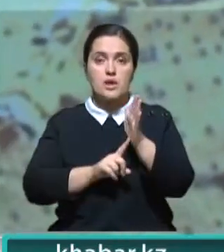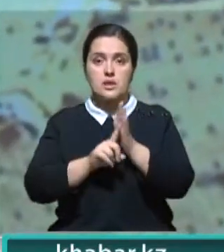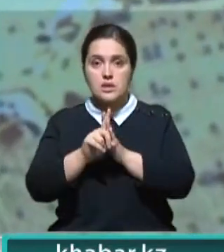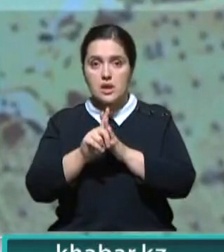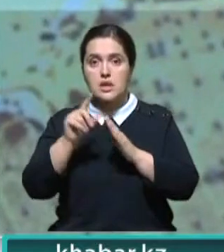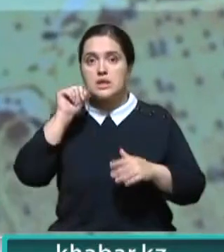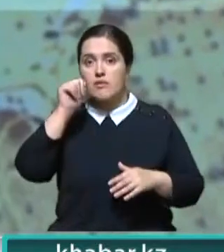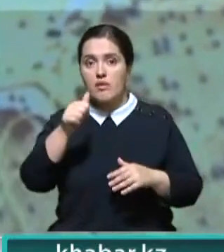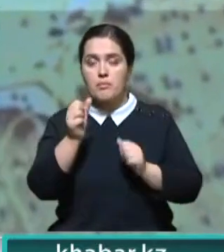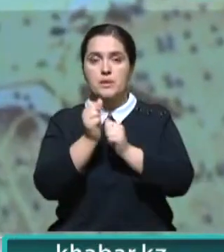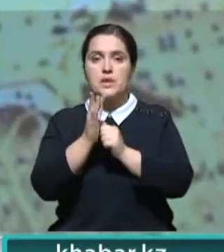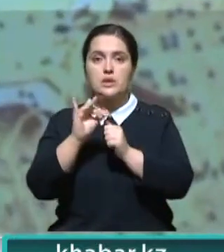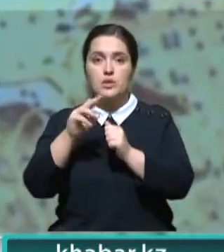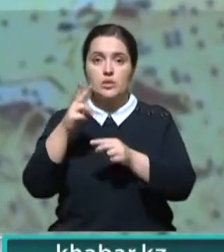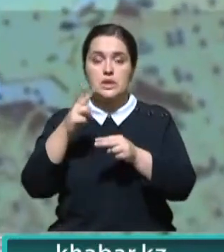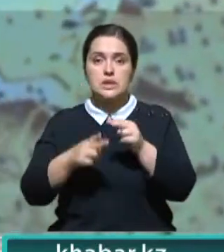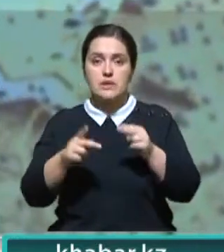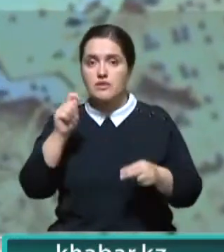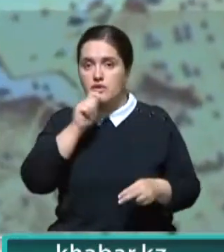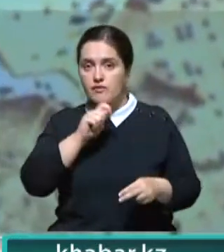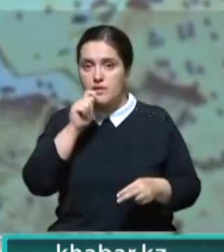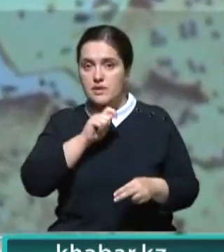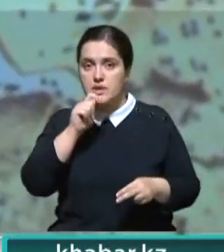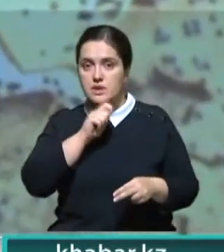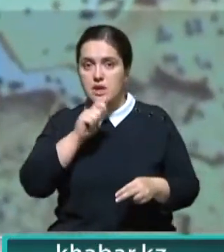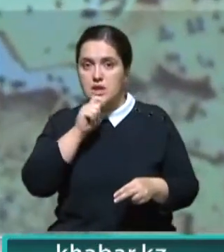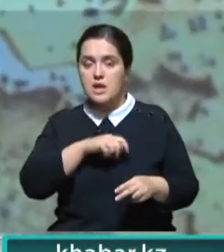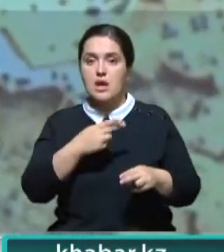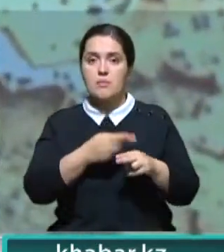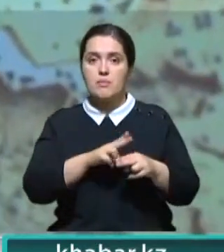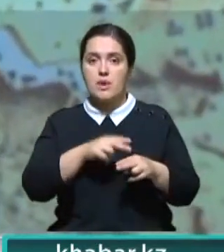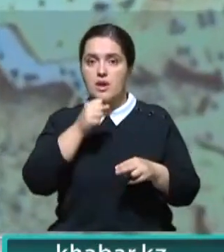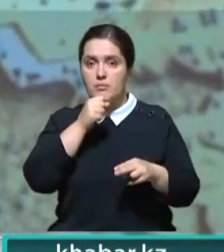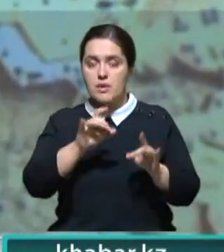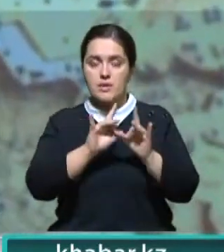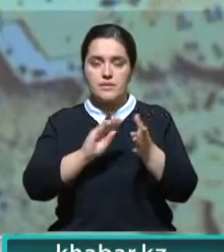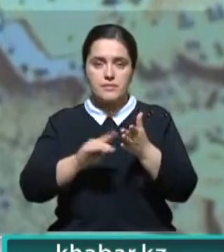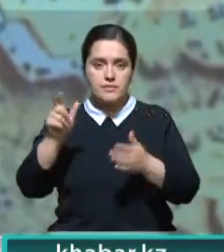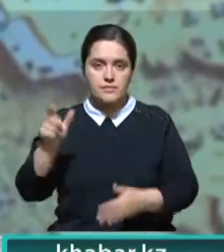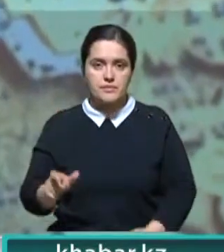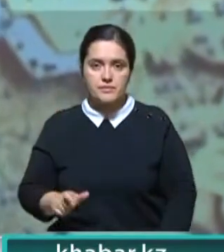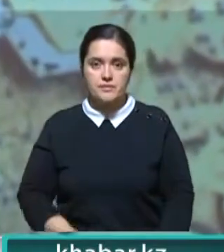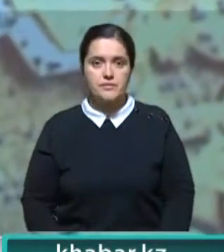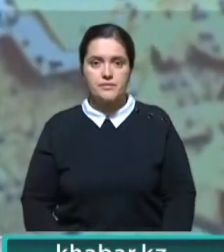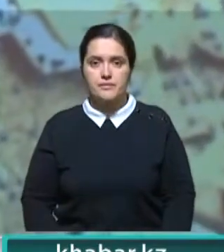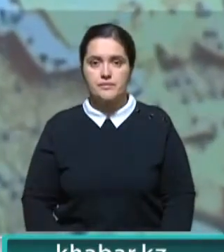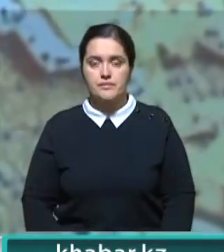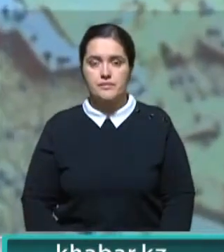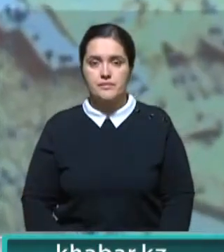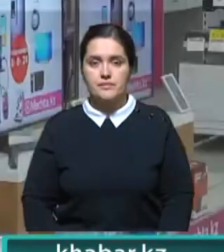всей стране. Стартует он завтра, 15 июля, и завершится в воскресенье. Подробности в репортаже Индиры Уразалиновой.